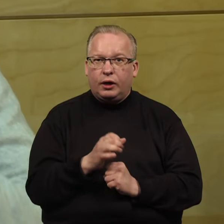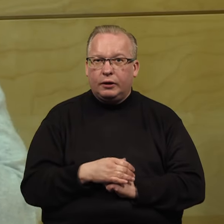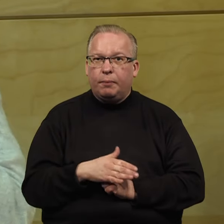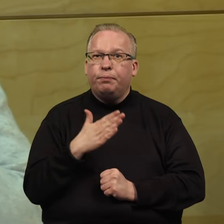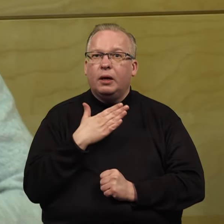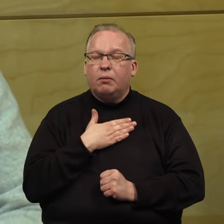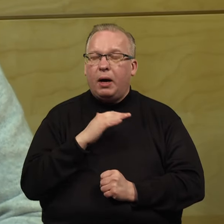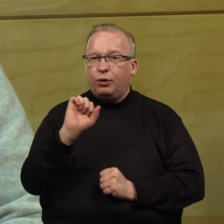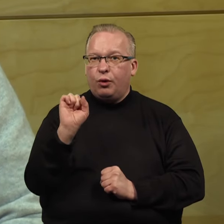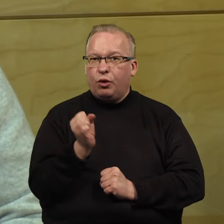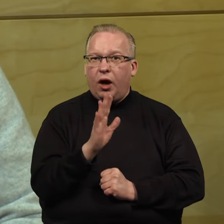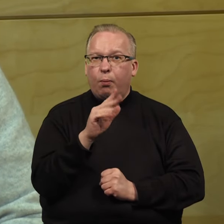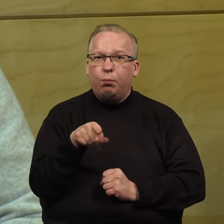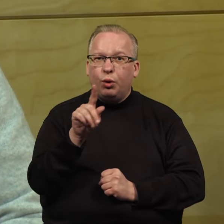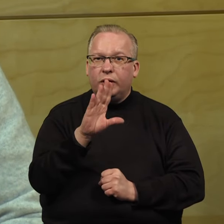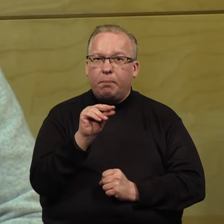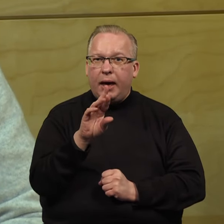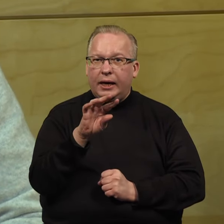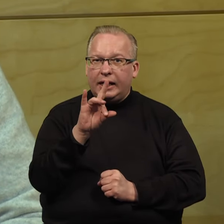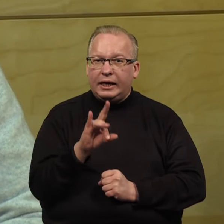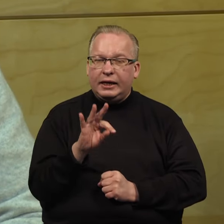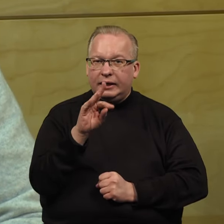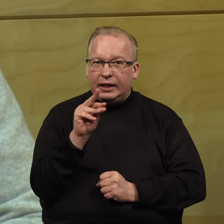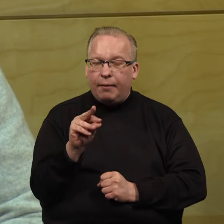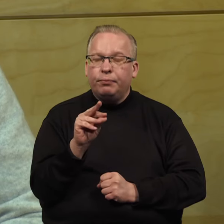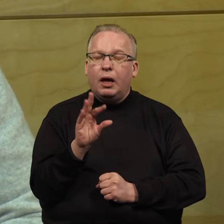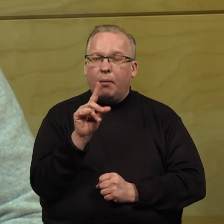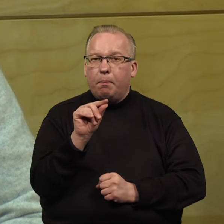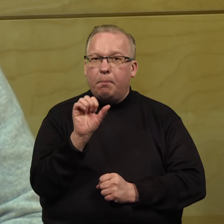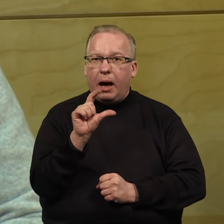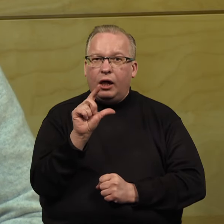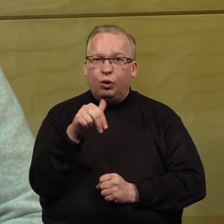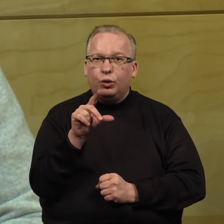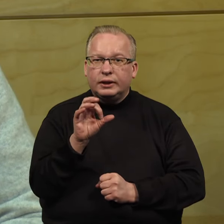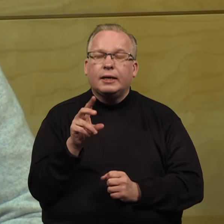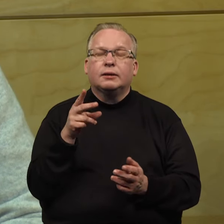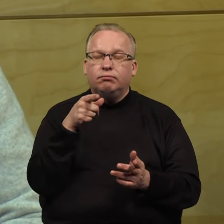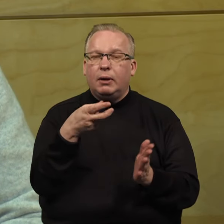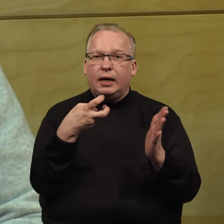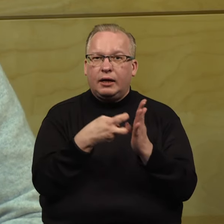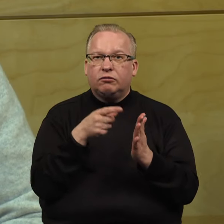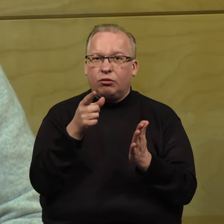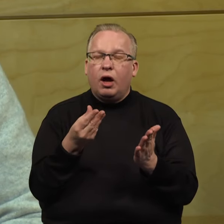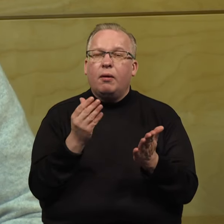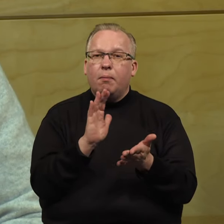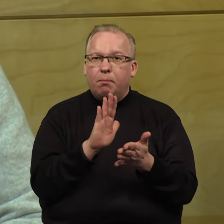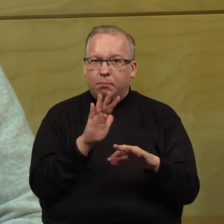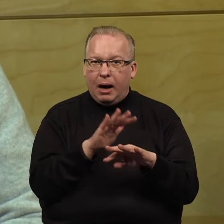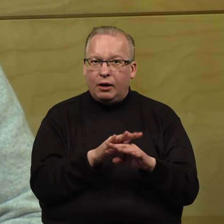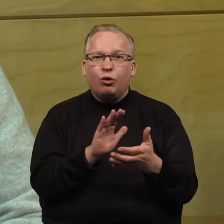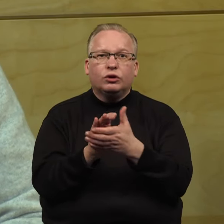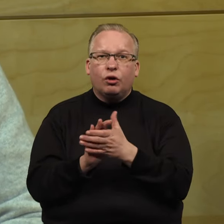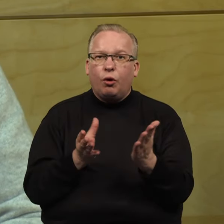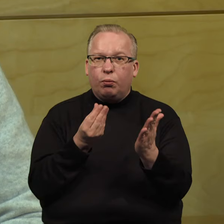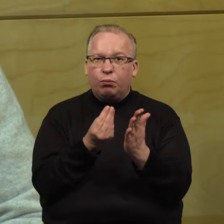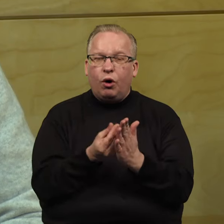kolegos, yra Sabutbergit ir Gintautas Paluckas, registravė pataisas, kurios tapo tuo bankų solidarumo mokesčių, o po to pasiūlėme